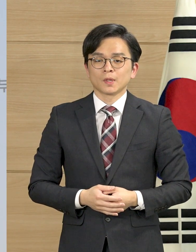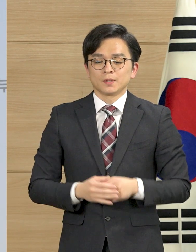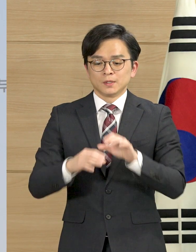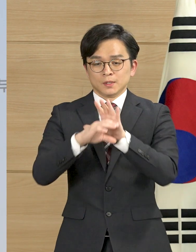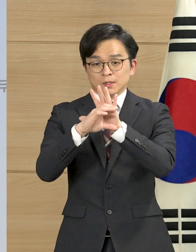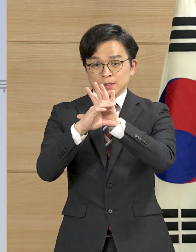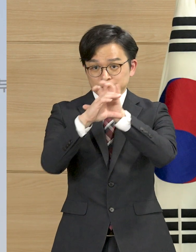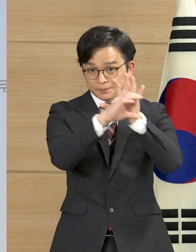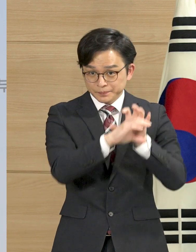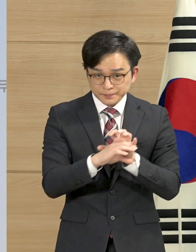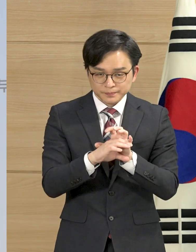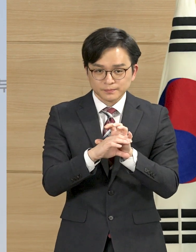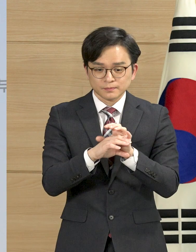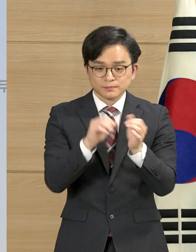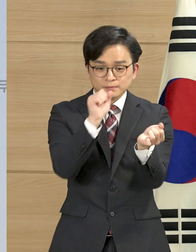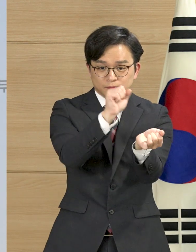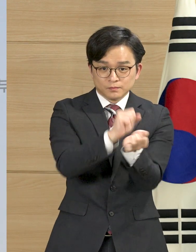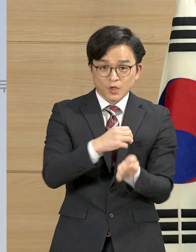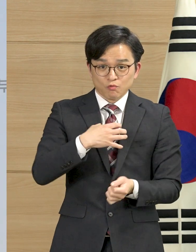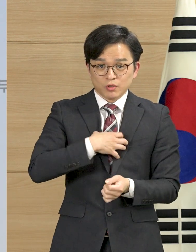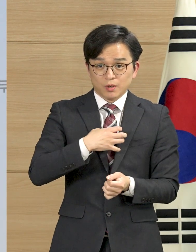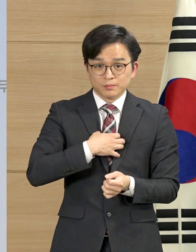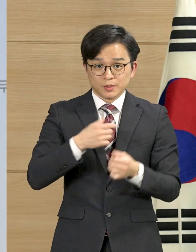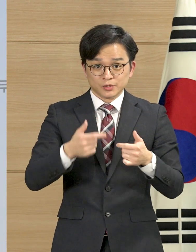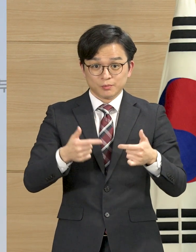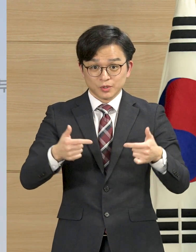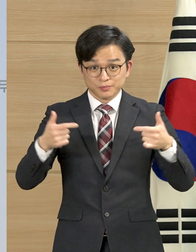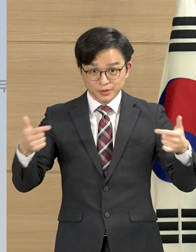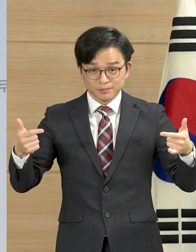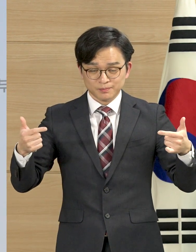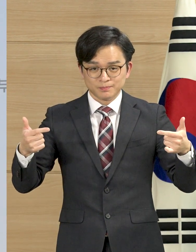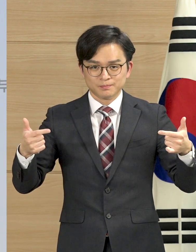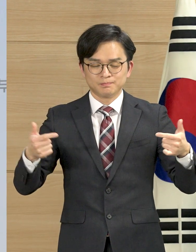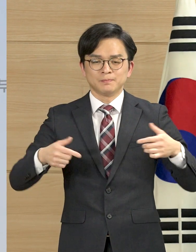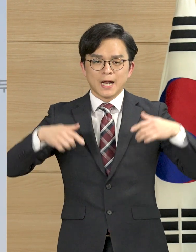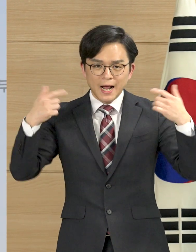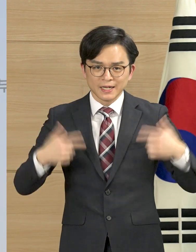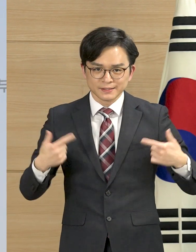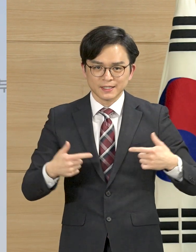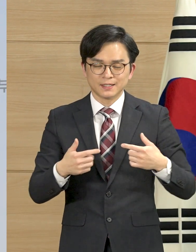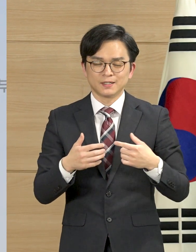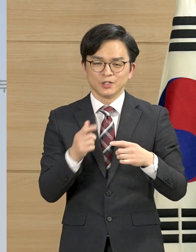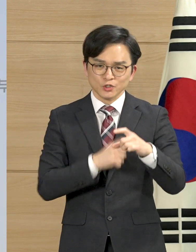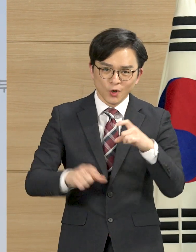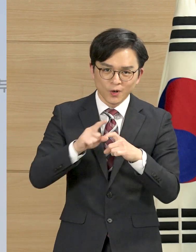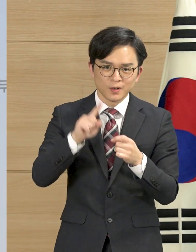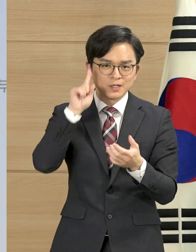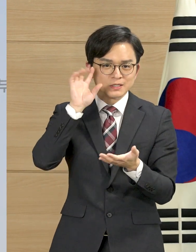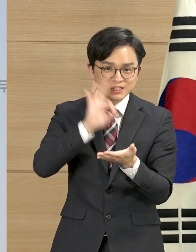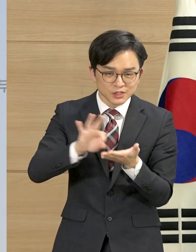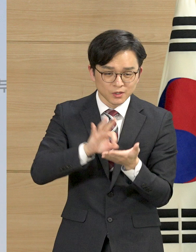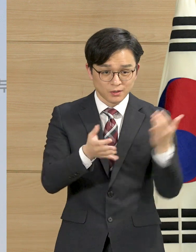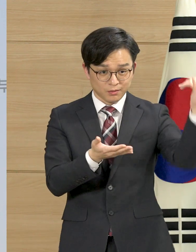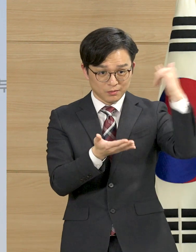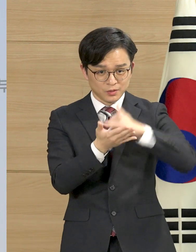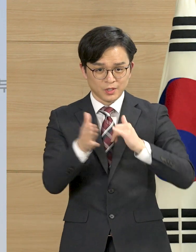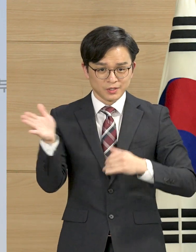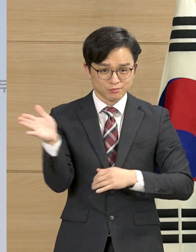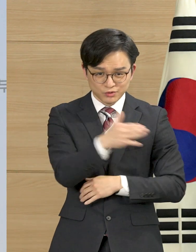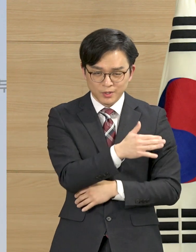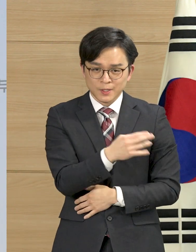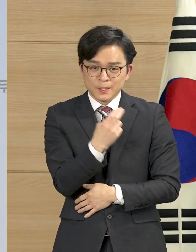신종 코로나 바이러스 감염증의 유입 가능성에 대해서는 지난번과 동일하게 철저한 검역을 실시할 예정입니다.